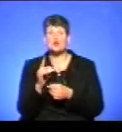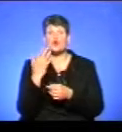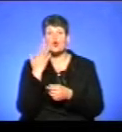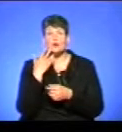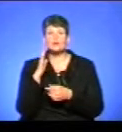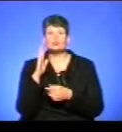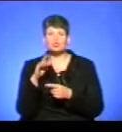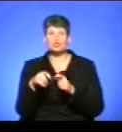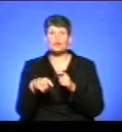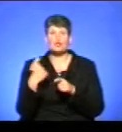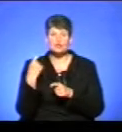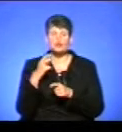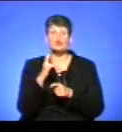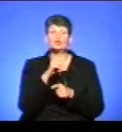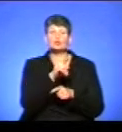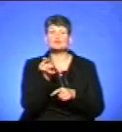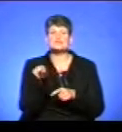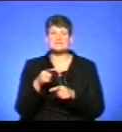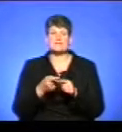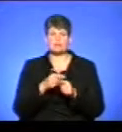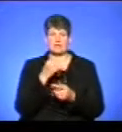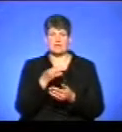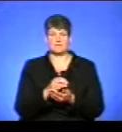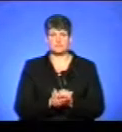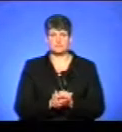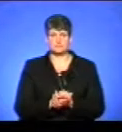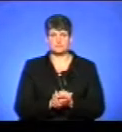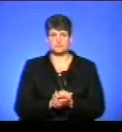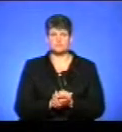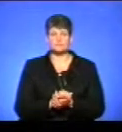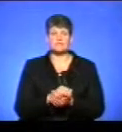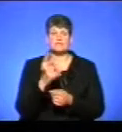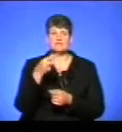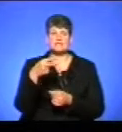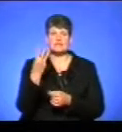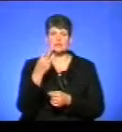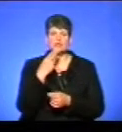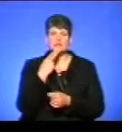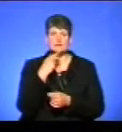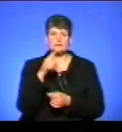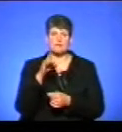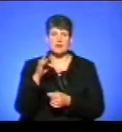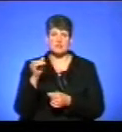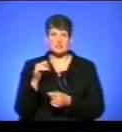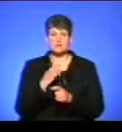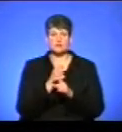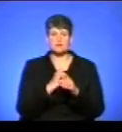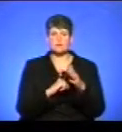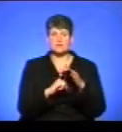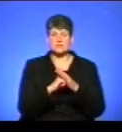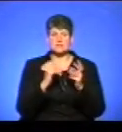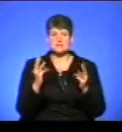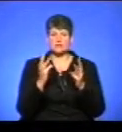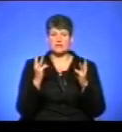ким порушено, для того, щоб знати, хто понесе за це відповідальність. Зазначу, 23 червня у Збаражі на спиртовій базі